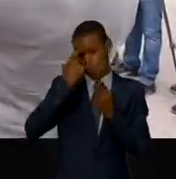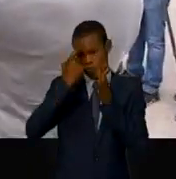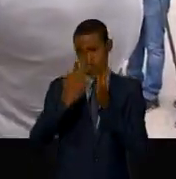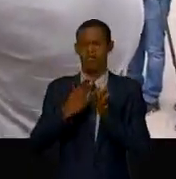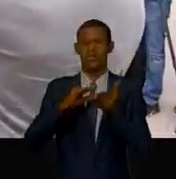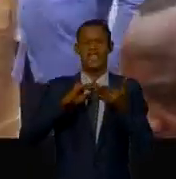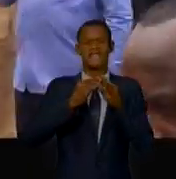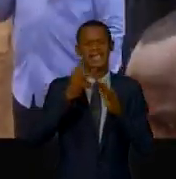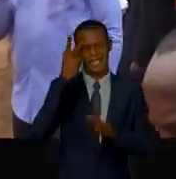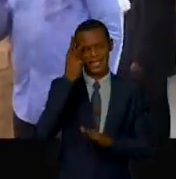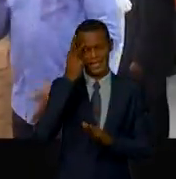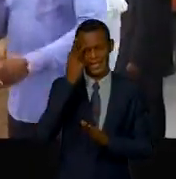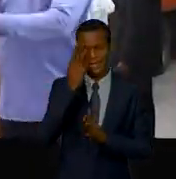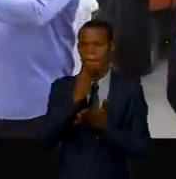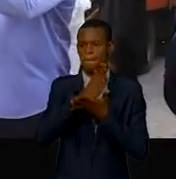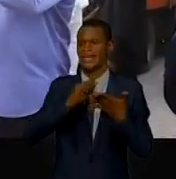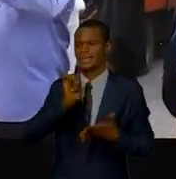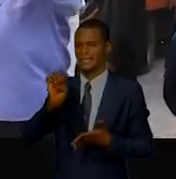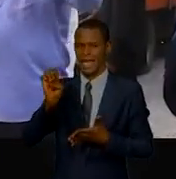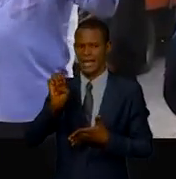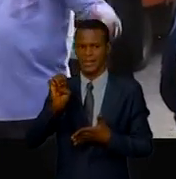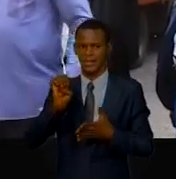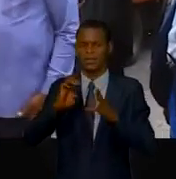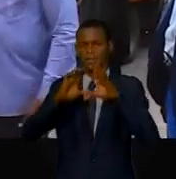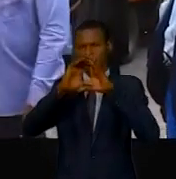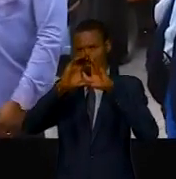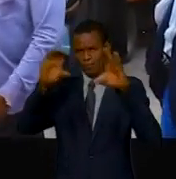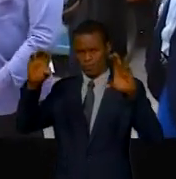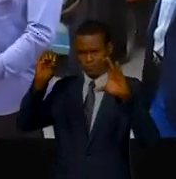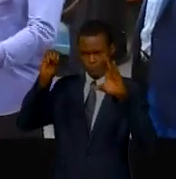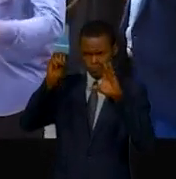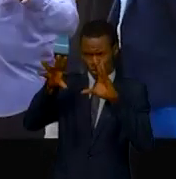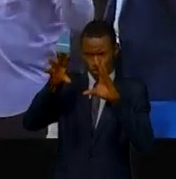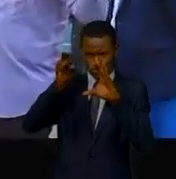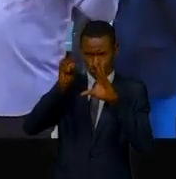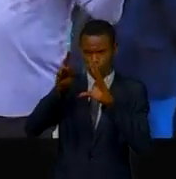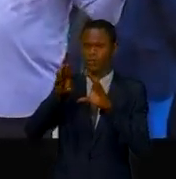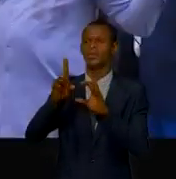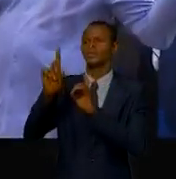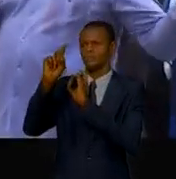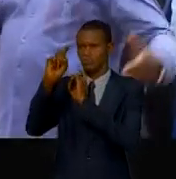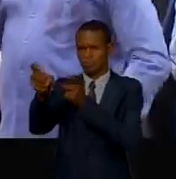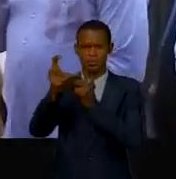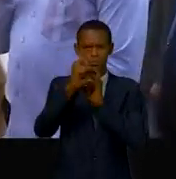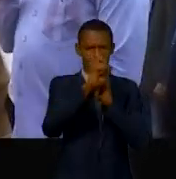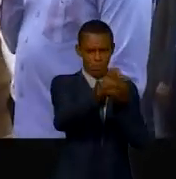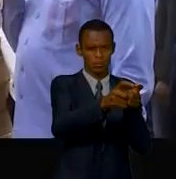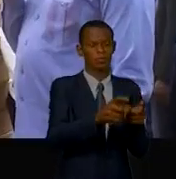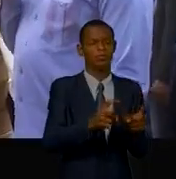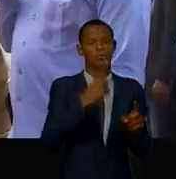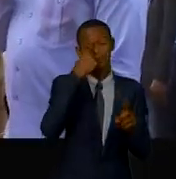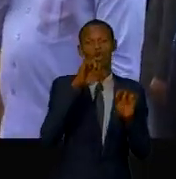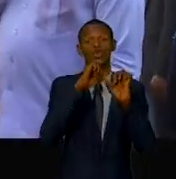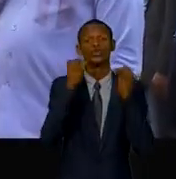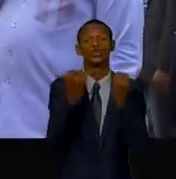'hôtel de ville. Plus de 5000 ampoules LED ont été remises à la société congolaise d'électricité LASNEL un